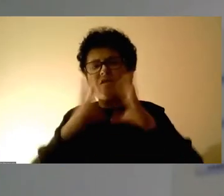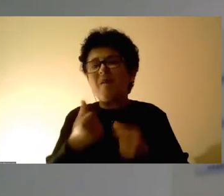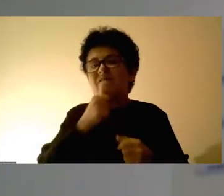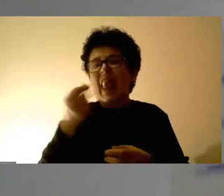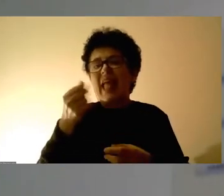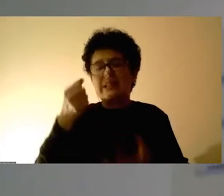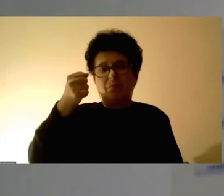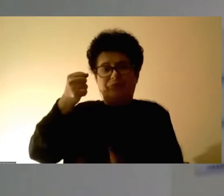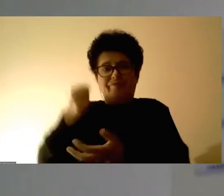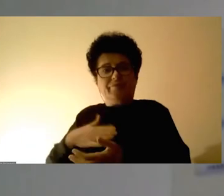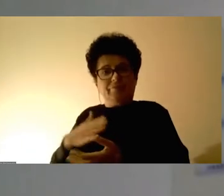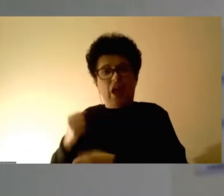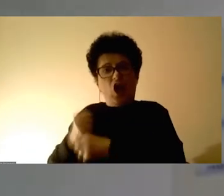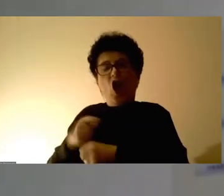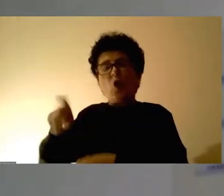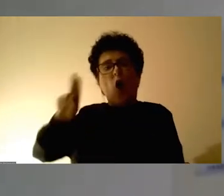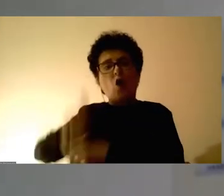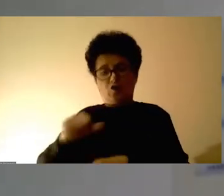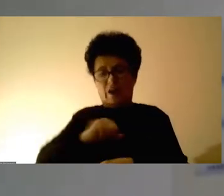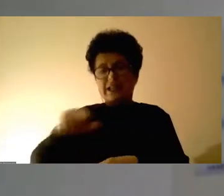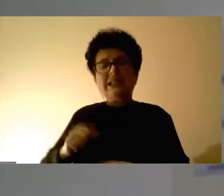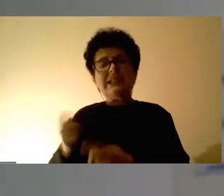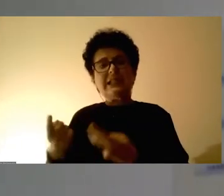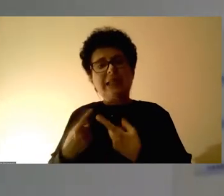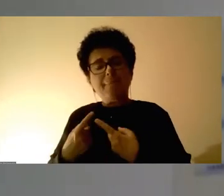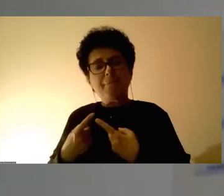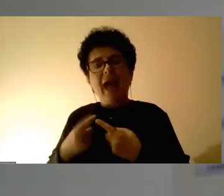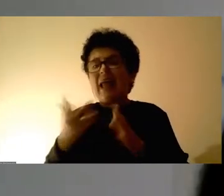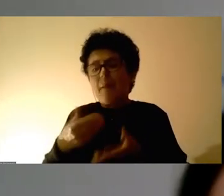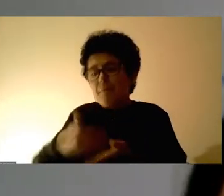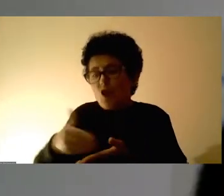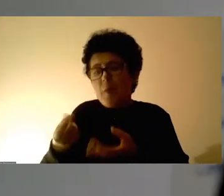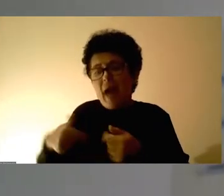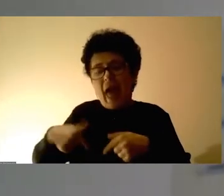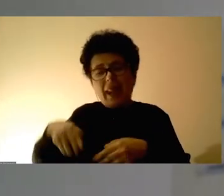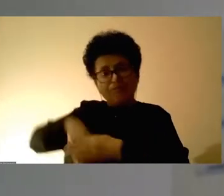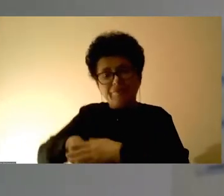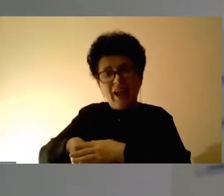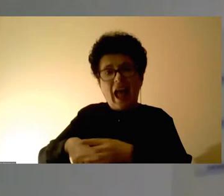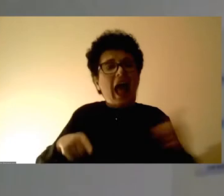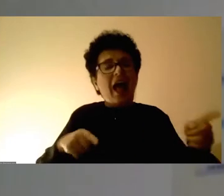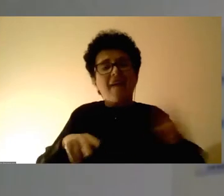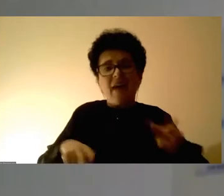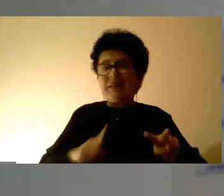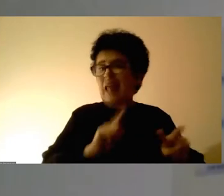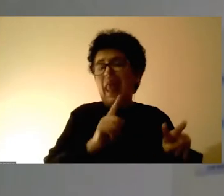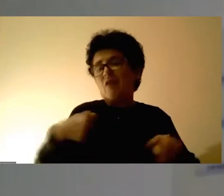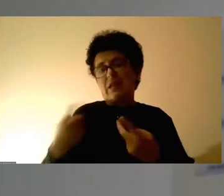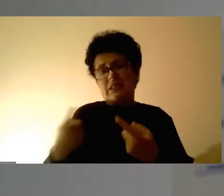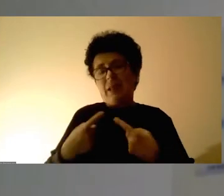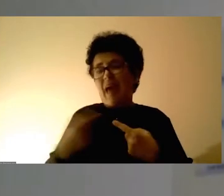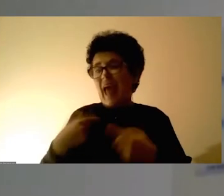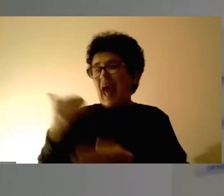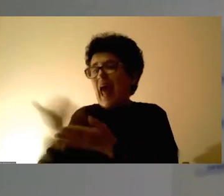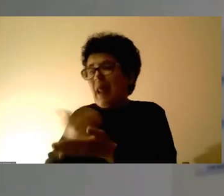семейството, само истоно одлучување каде и како нели ке се трошат тие финанси, кои што само едниот или може би 20 партнери ги заработуваат,